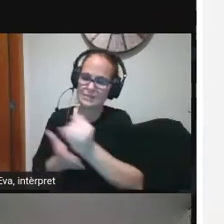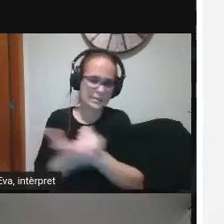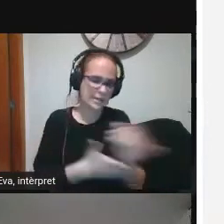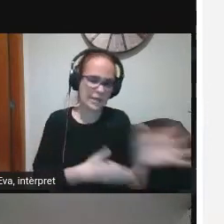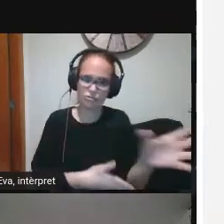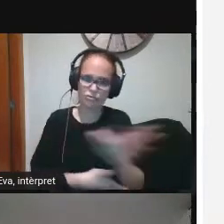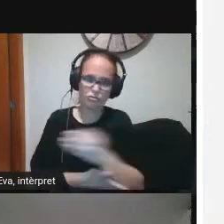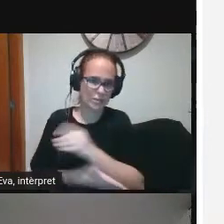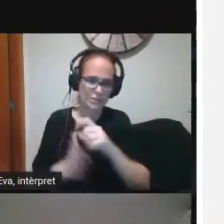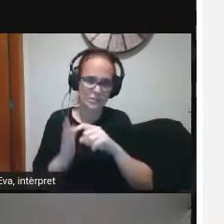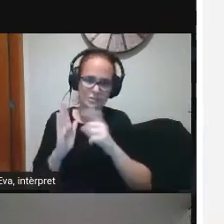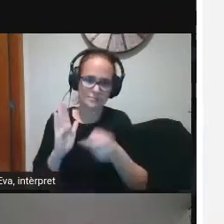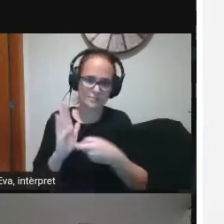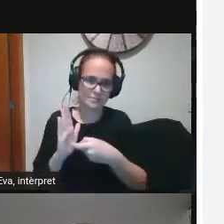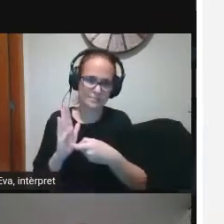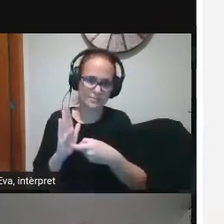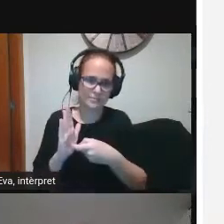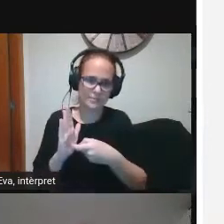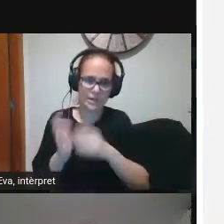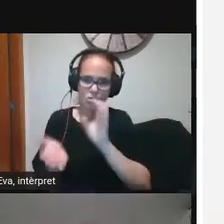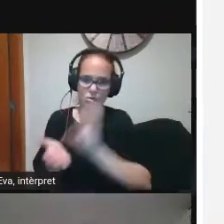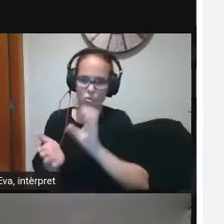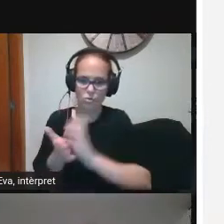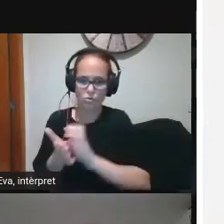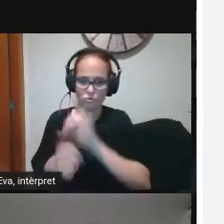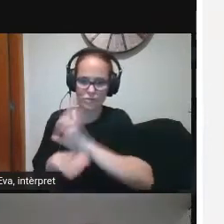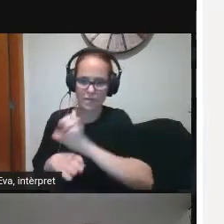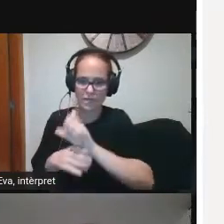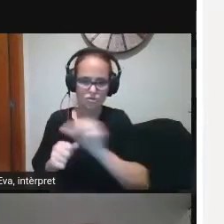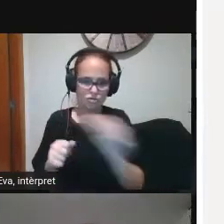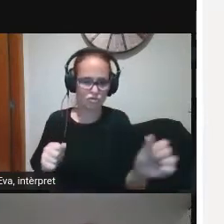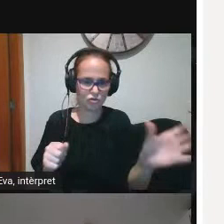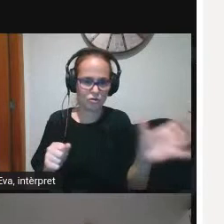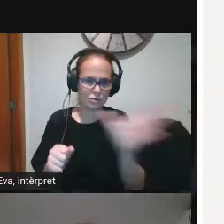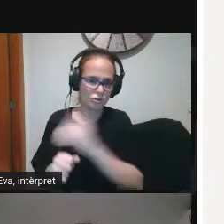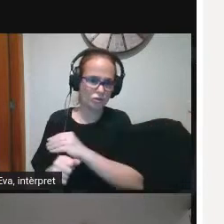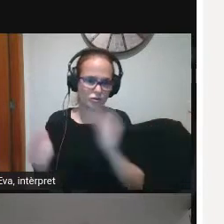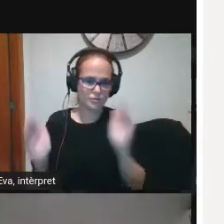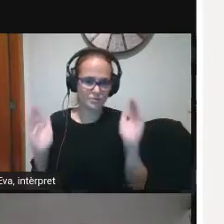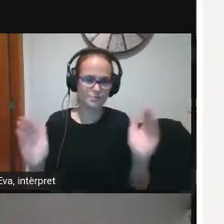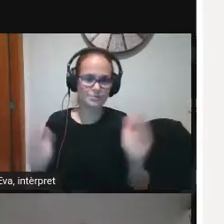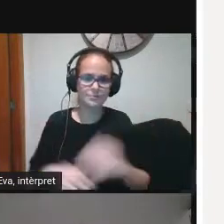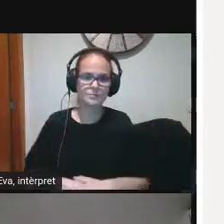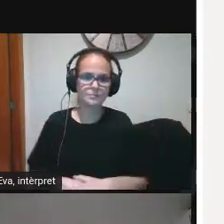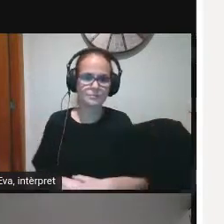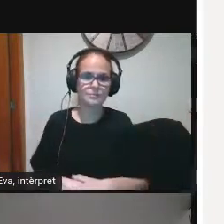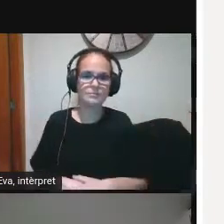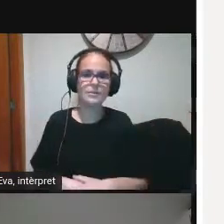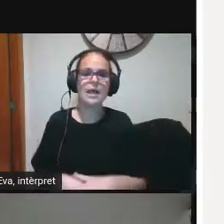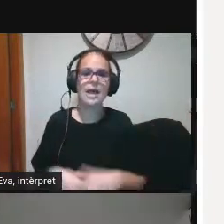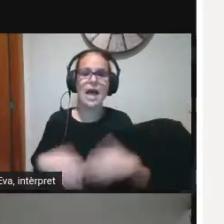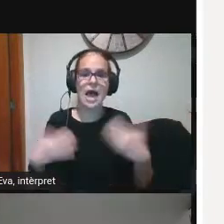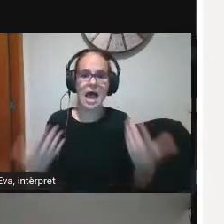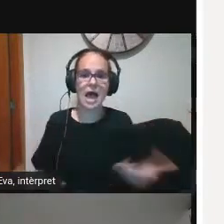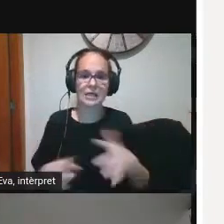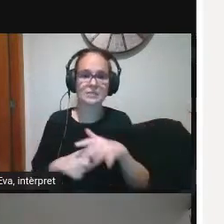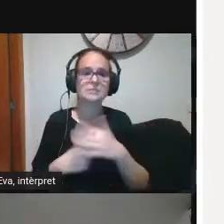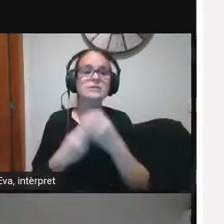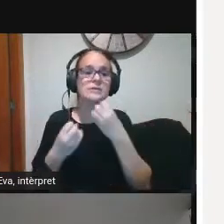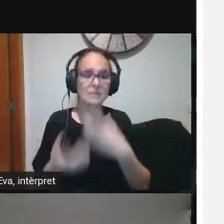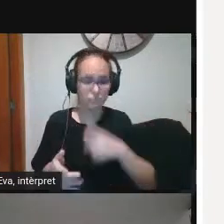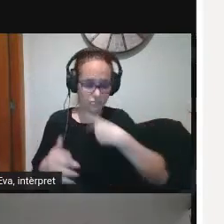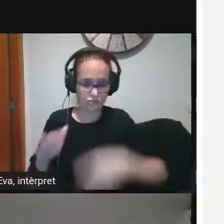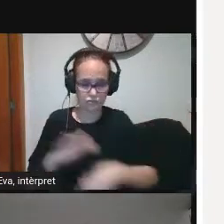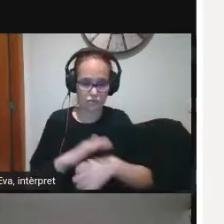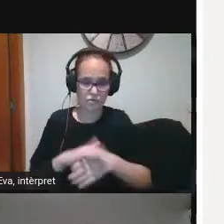tots els cursos al llarg de l'ESO I on ens trobem ara? Doncs seguim treballant